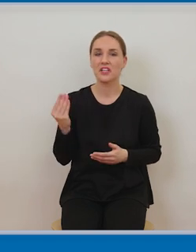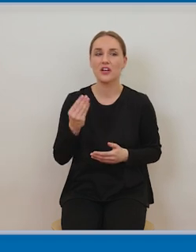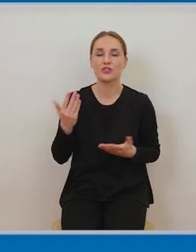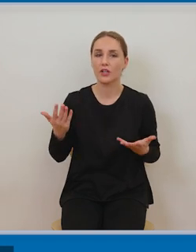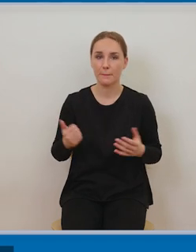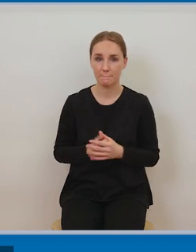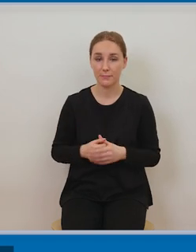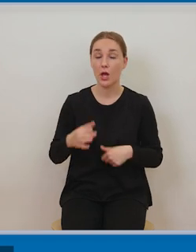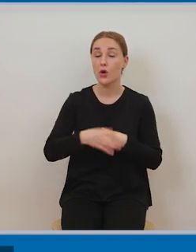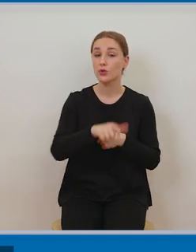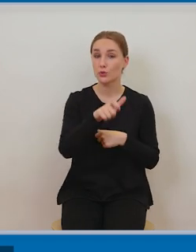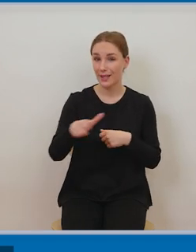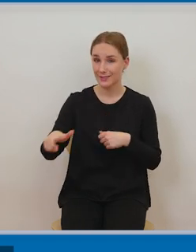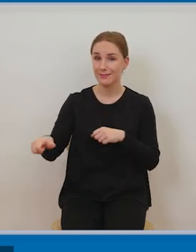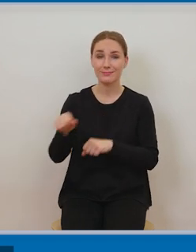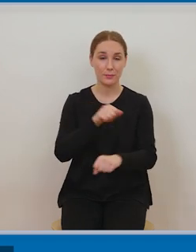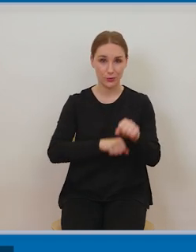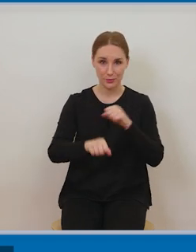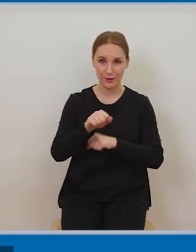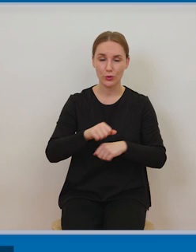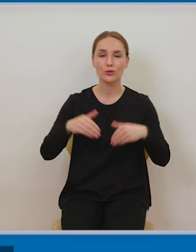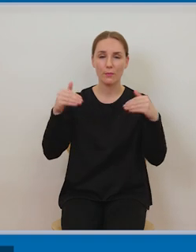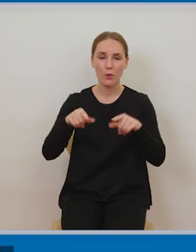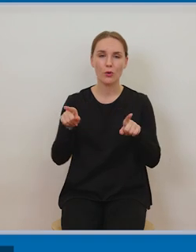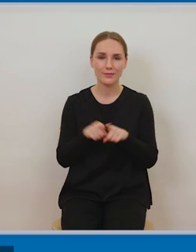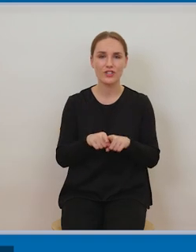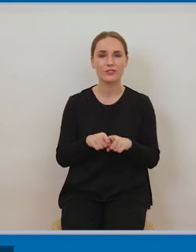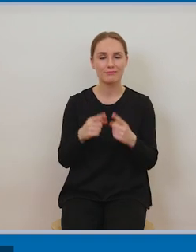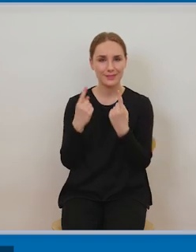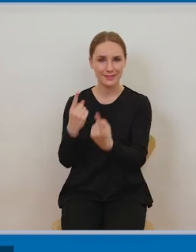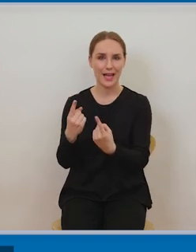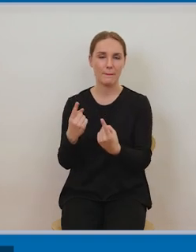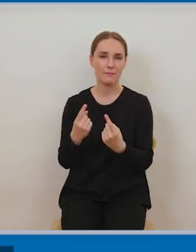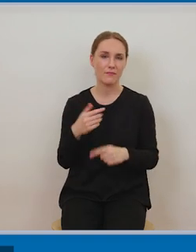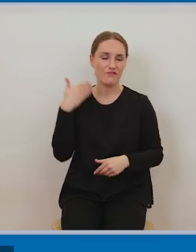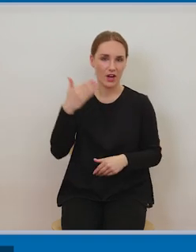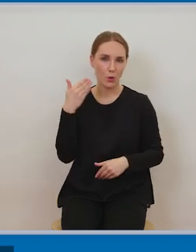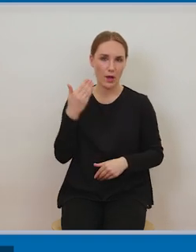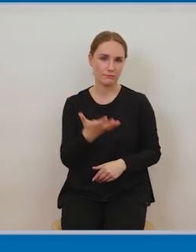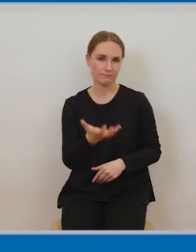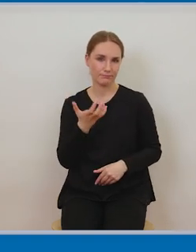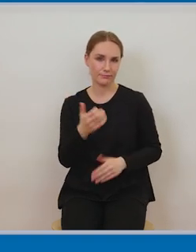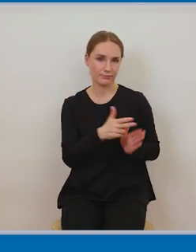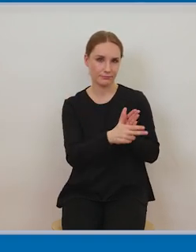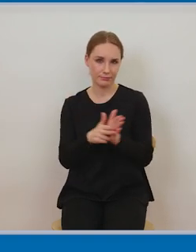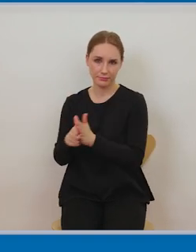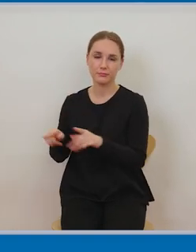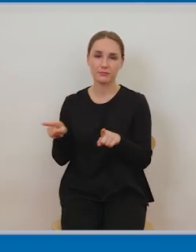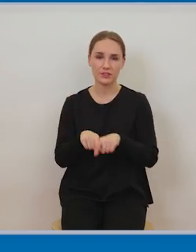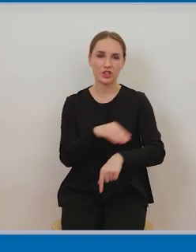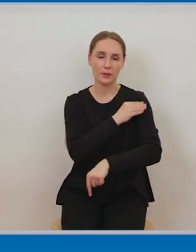edukacyjni właśnie dokonywać zmiany formatu utworów. Wszelkie tutaj zmiany formatu są dostępne i